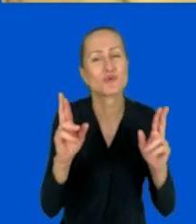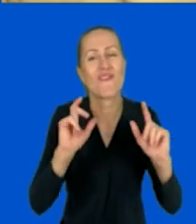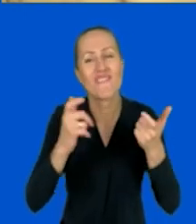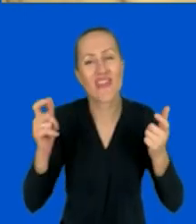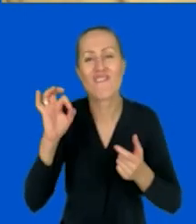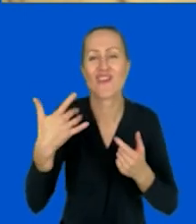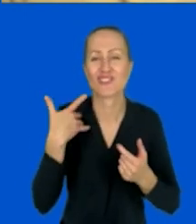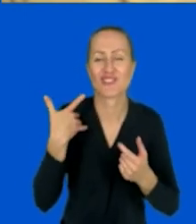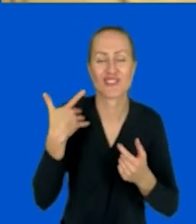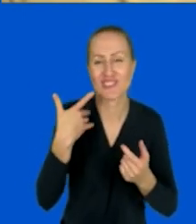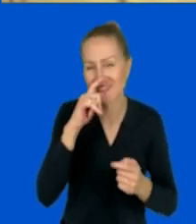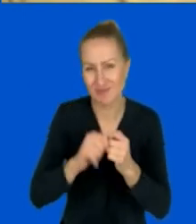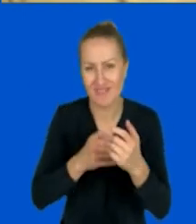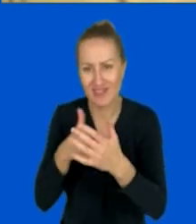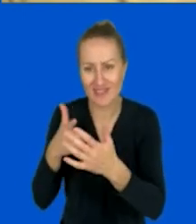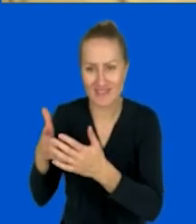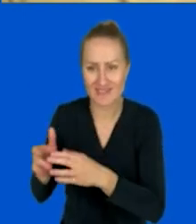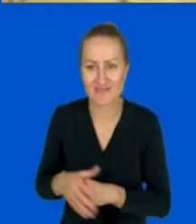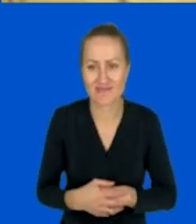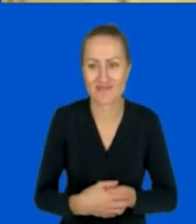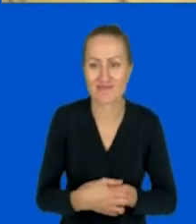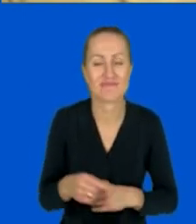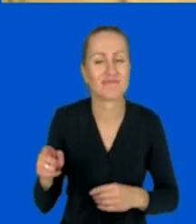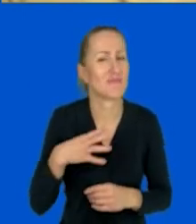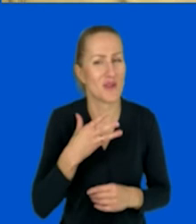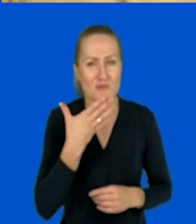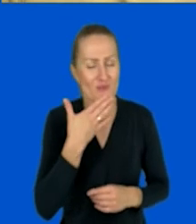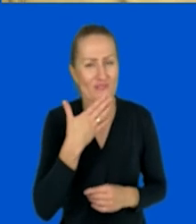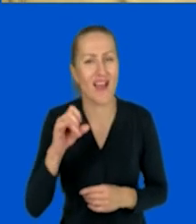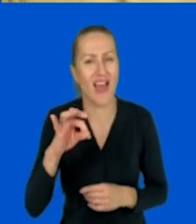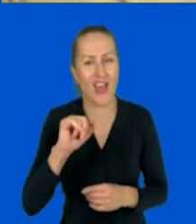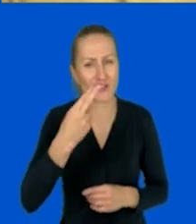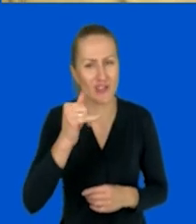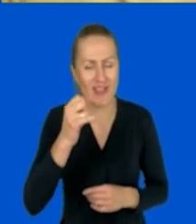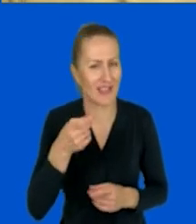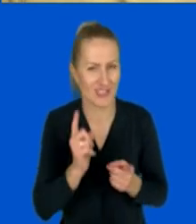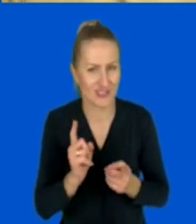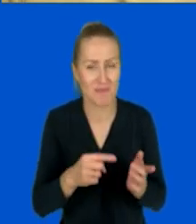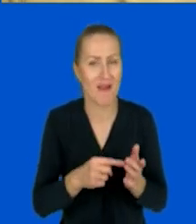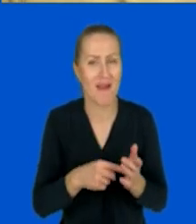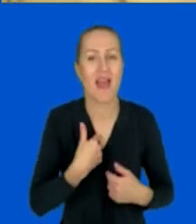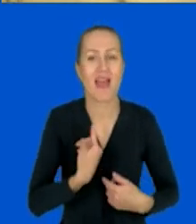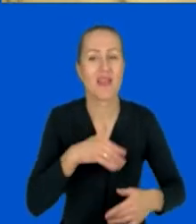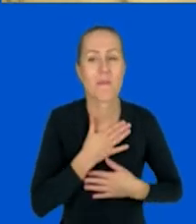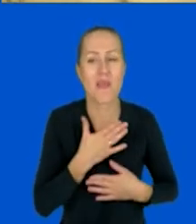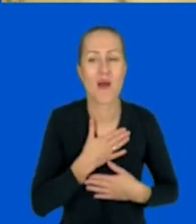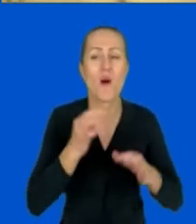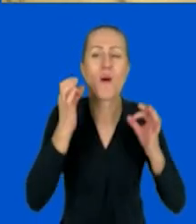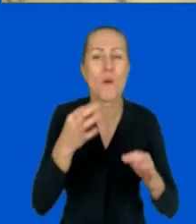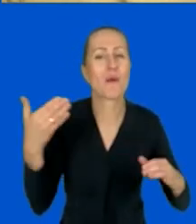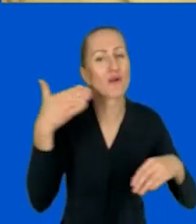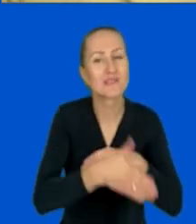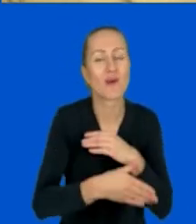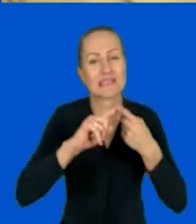życia. Za szybko powiedziała Katarzyna. No tak. Nie miałam żadnego dobrego zakończenia zdania, mówi Alina.